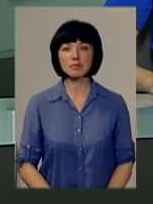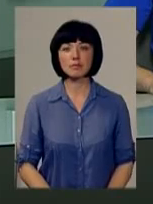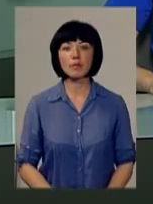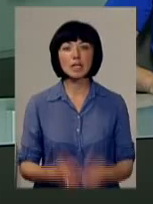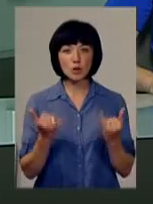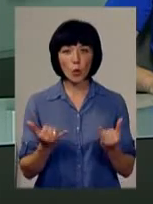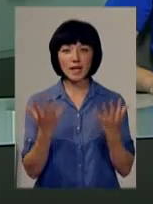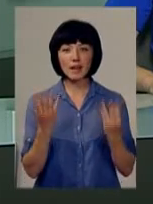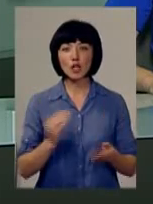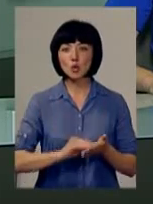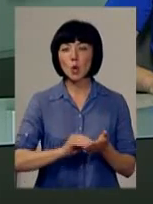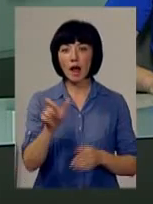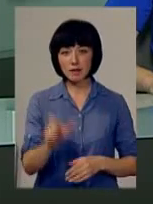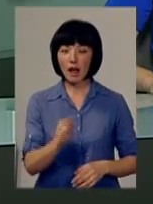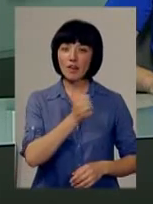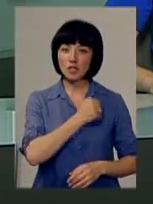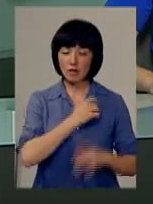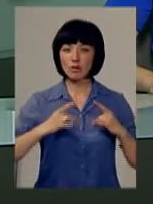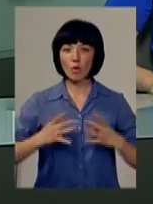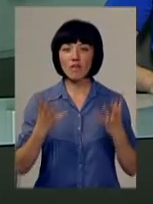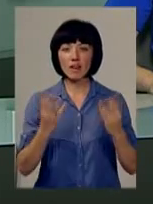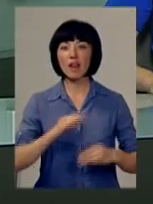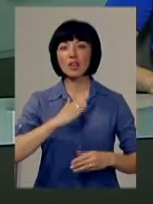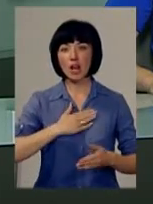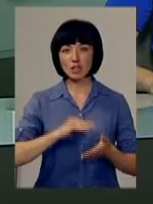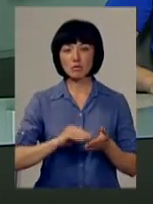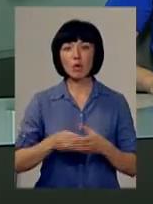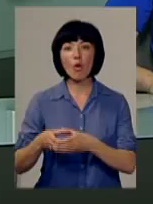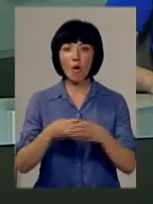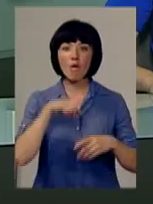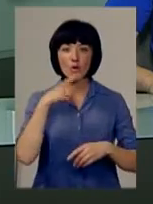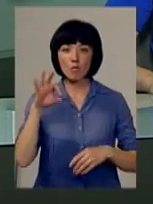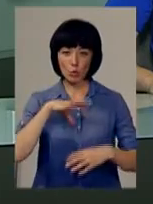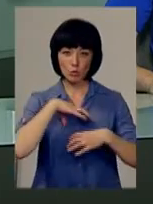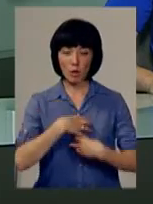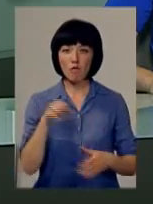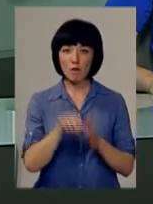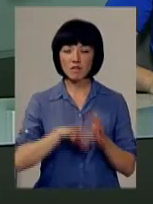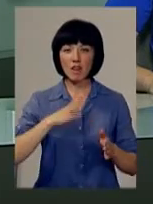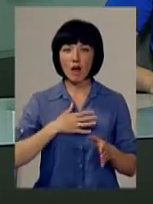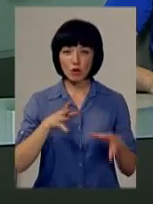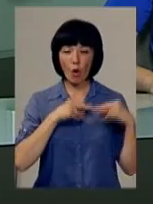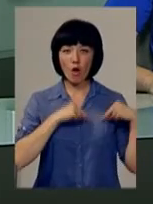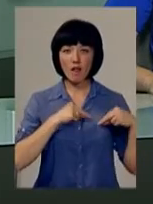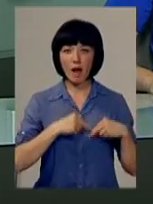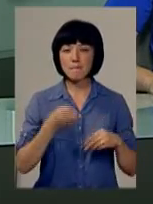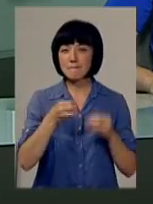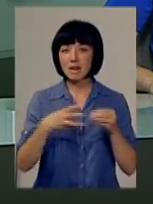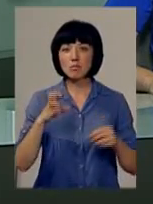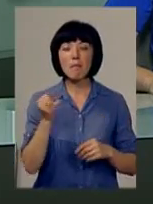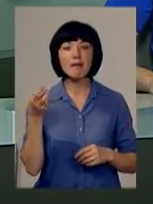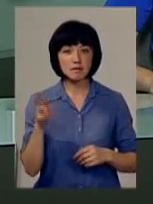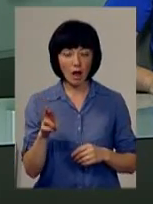Сьогодні День журналіста. На жаль, навіть у святковий день наша журналістська спільнота говорить про сумне. Вбитство нашої колеги, яке сталося ще 15